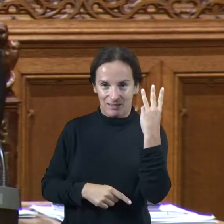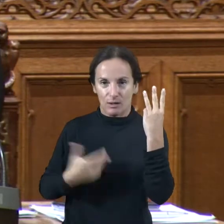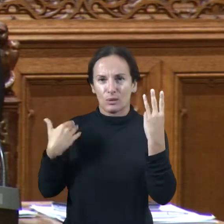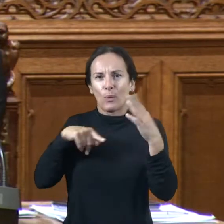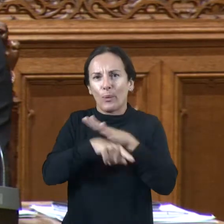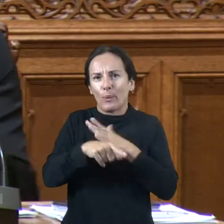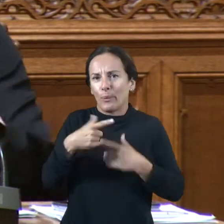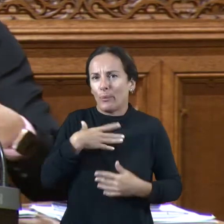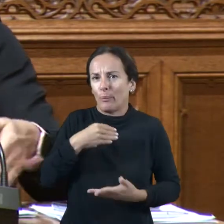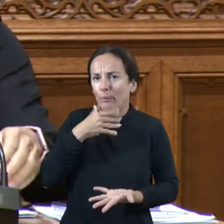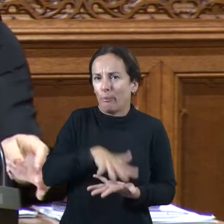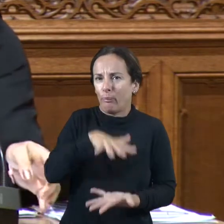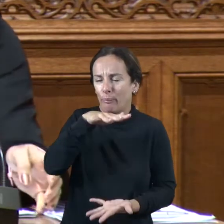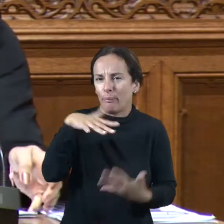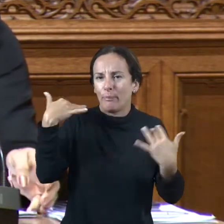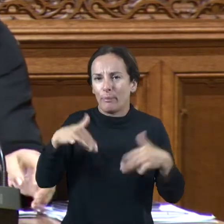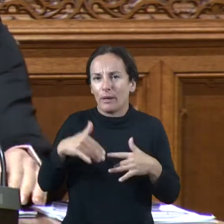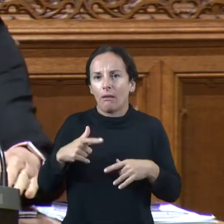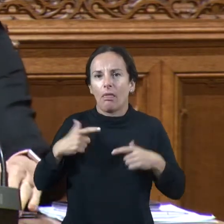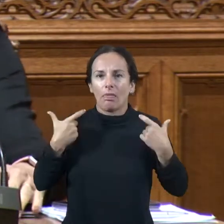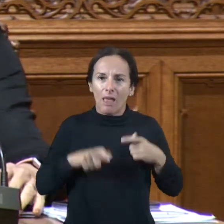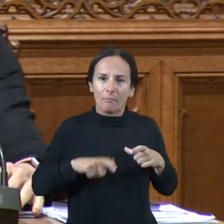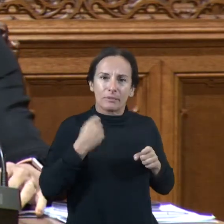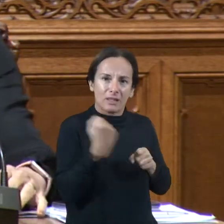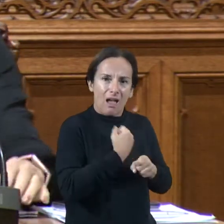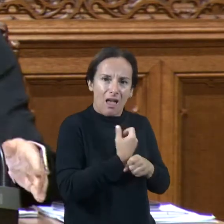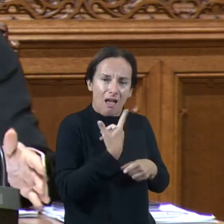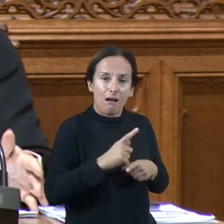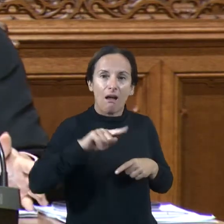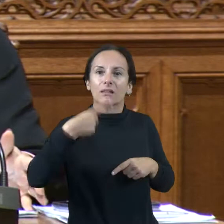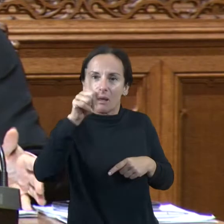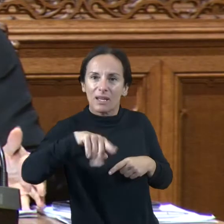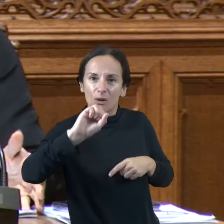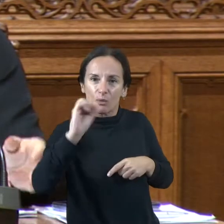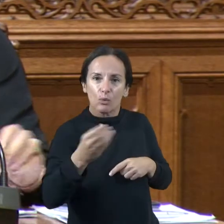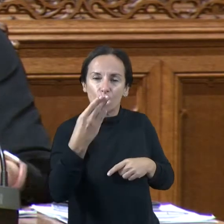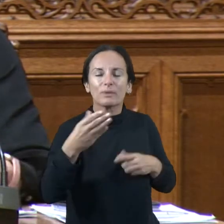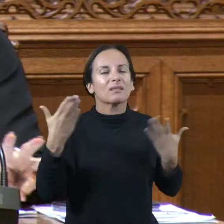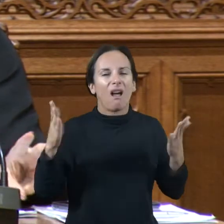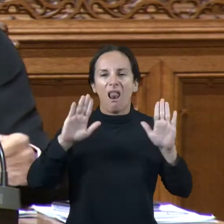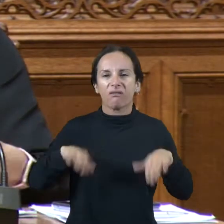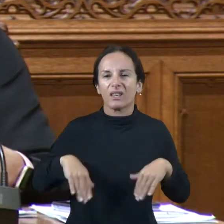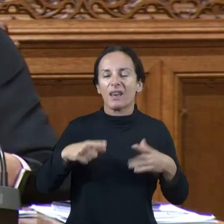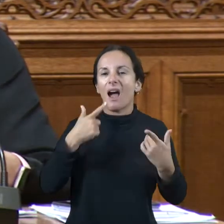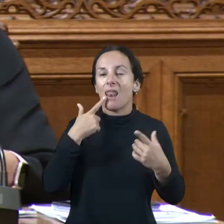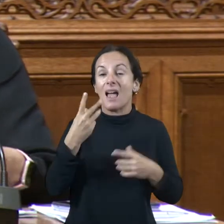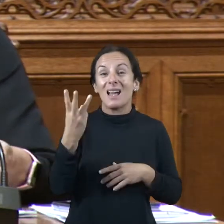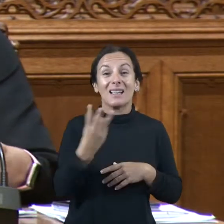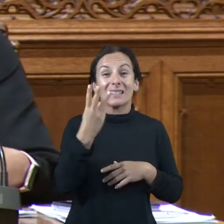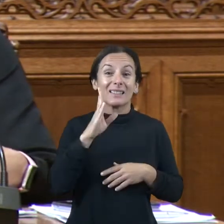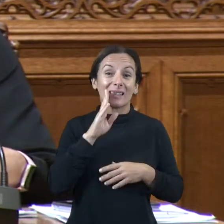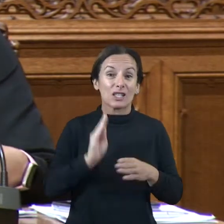del mateix club que havia de presentar un munt de documentació el que faran de cara a l'any que ve serà unificar aquestes tres convocatoris en una